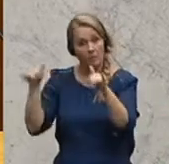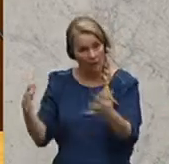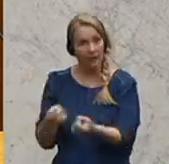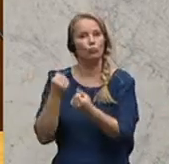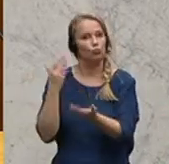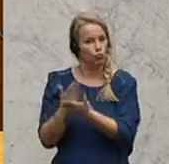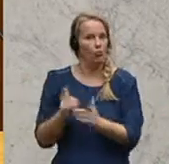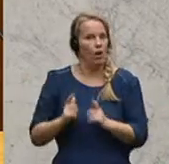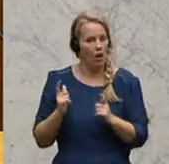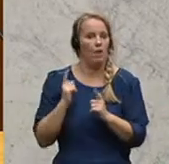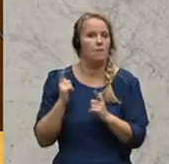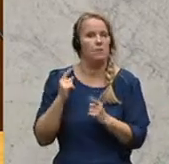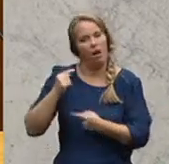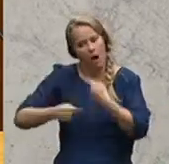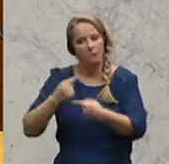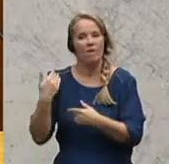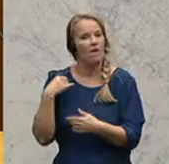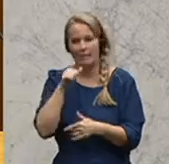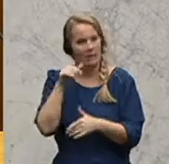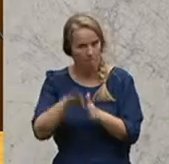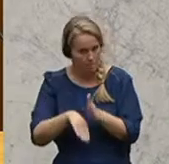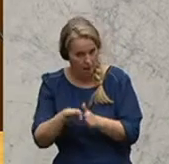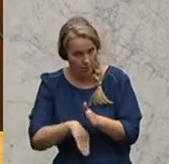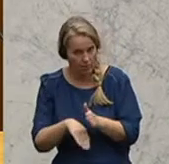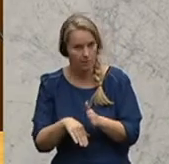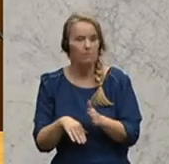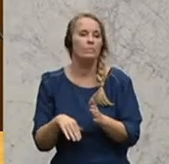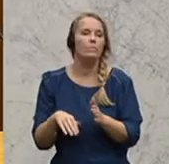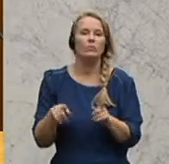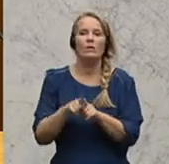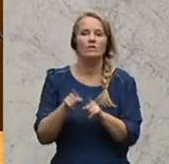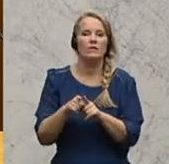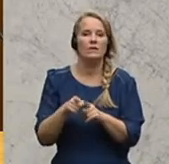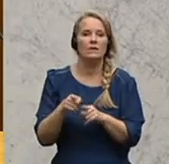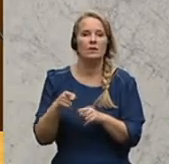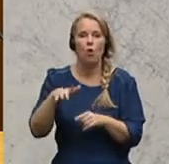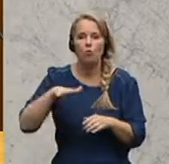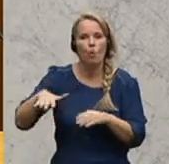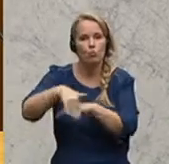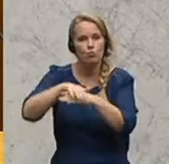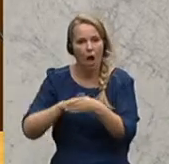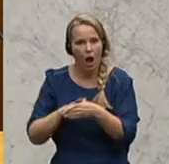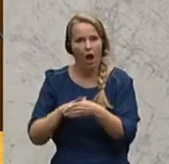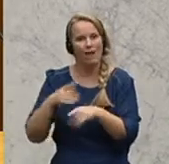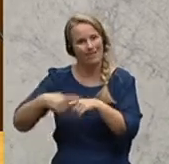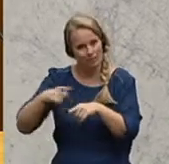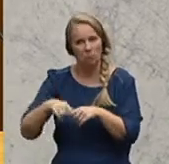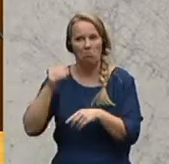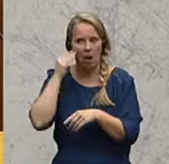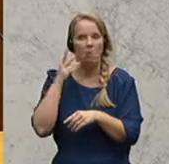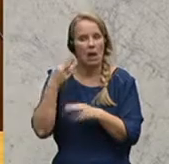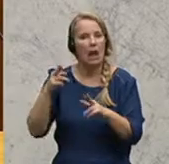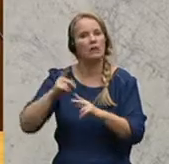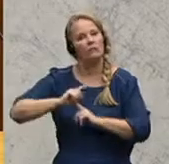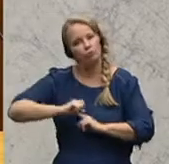der Abwicklung auch nicht billig waren. Alles andere als das, wie die Kommunalkredit, die aber relativ zügig und ich glaube auch